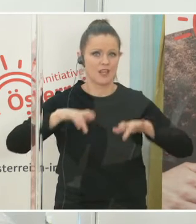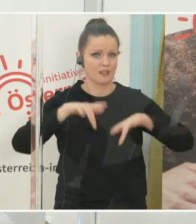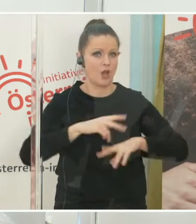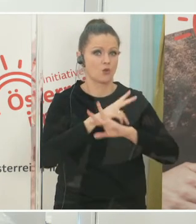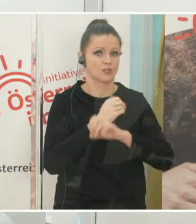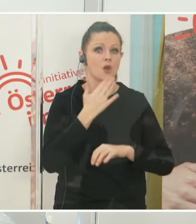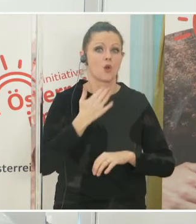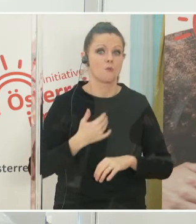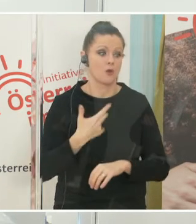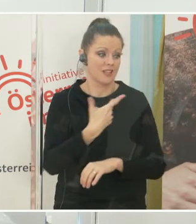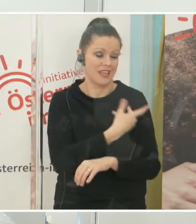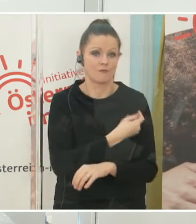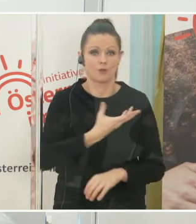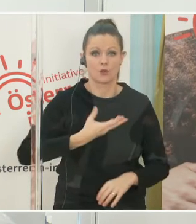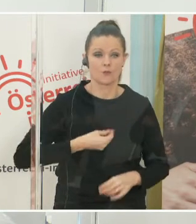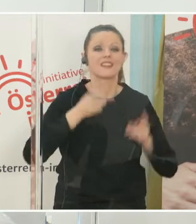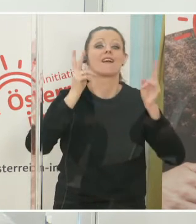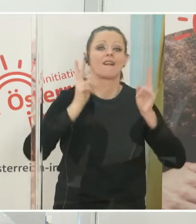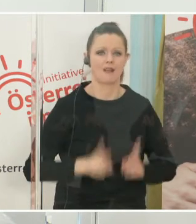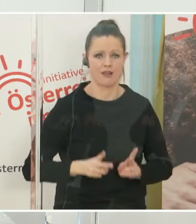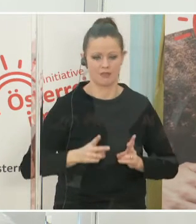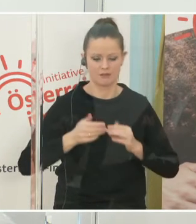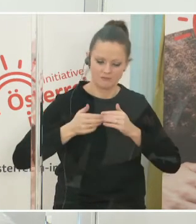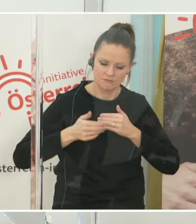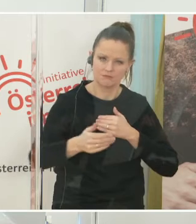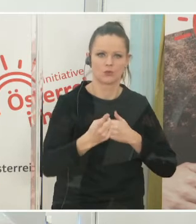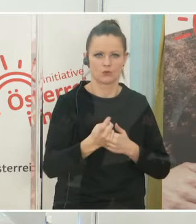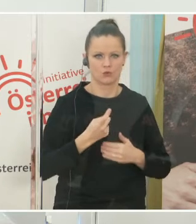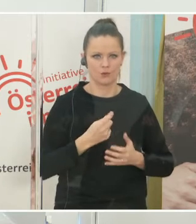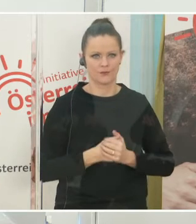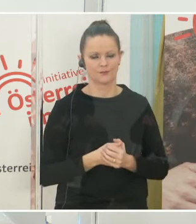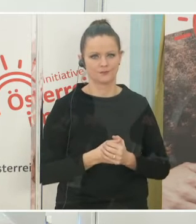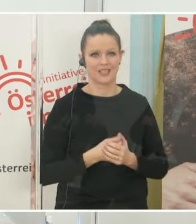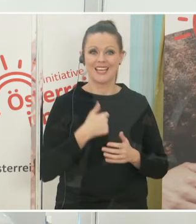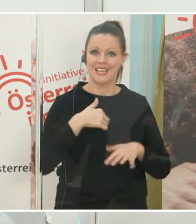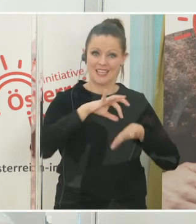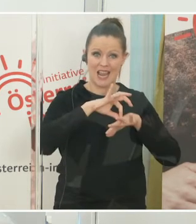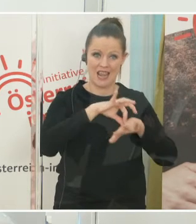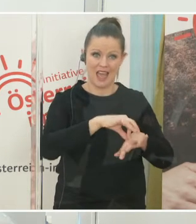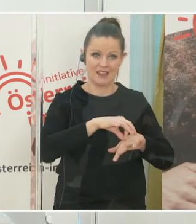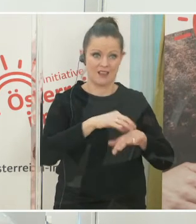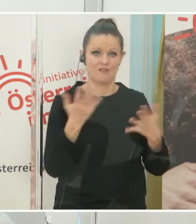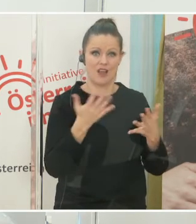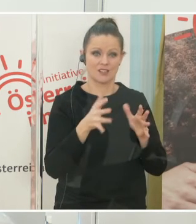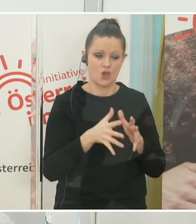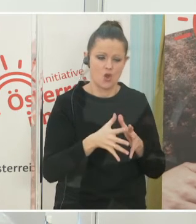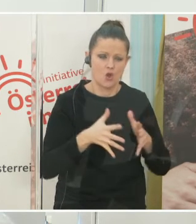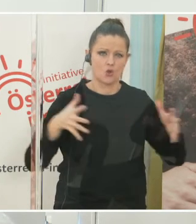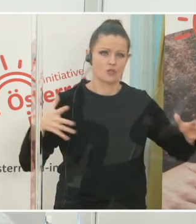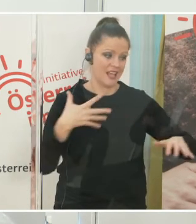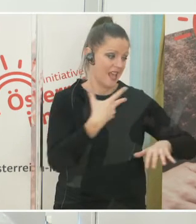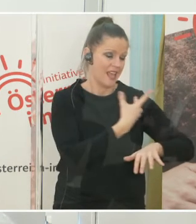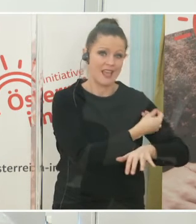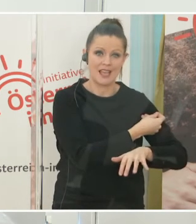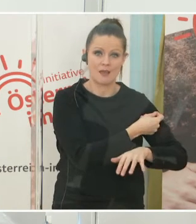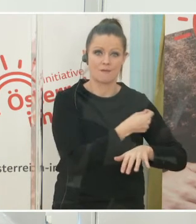lassen will, auch tatsächlich geimpft werden kann. Als Leiterin eines großen Impfambulatoriums an der